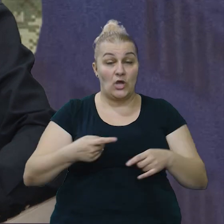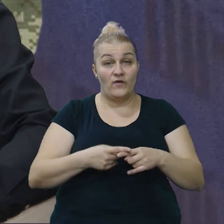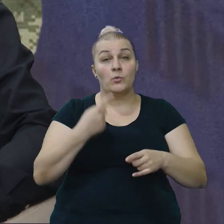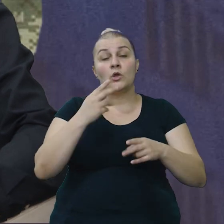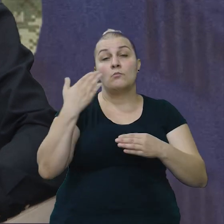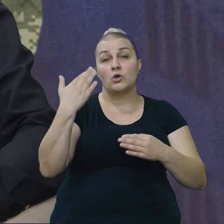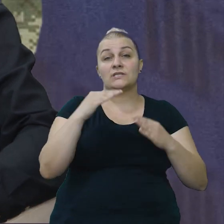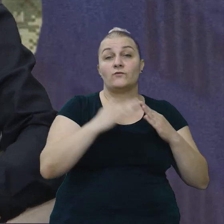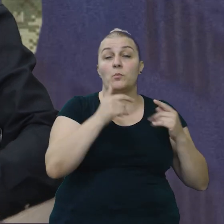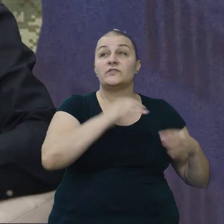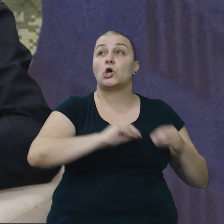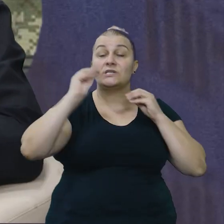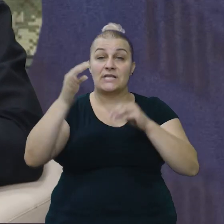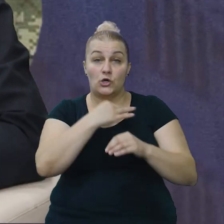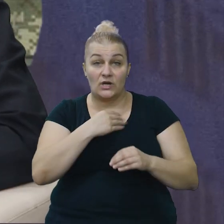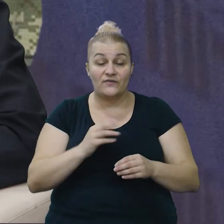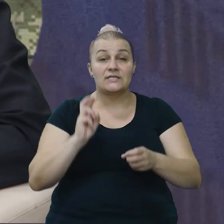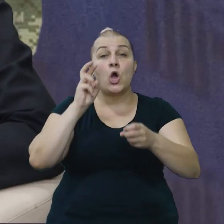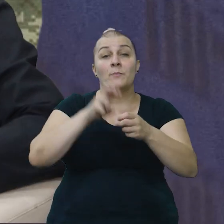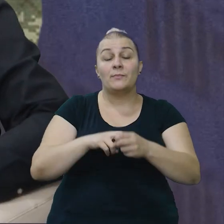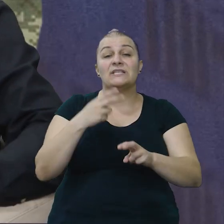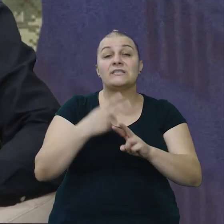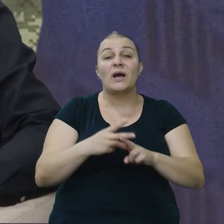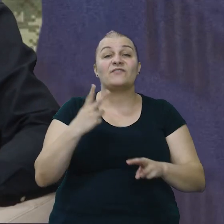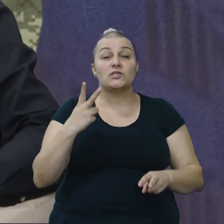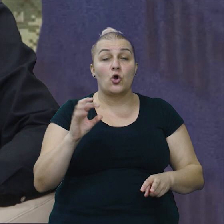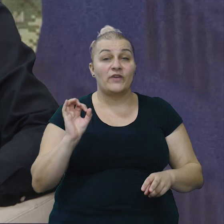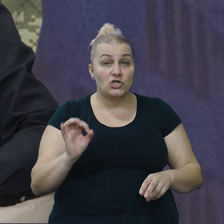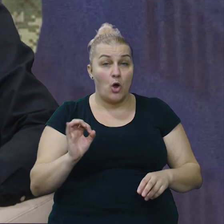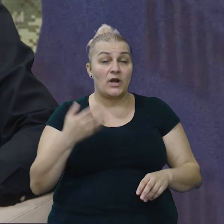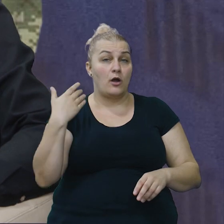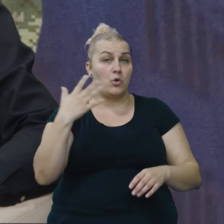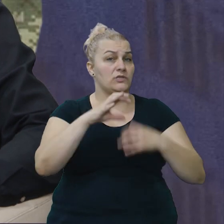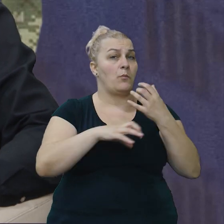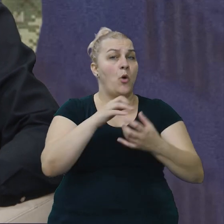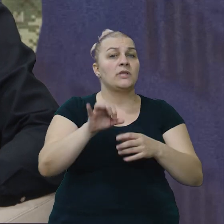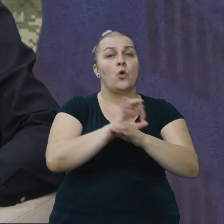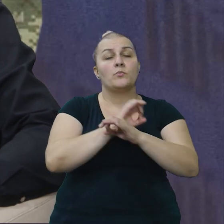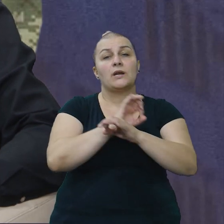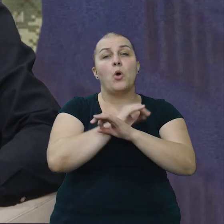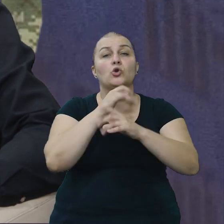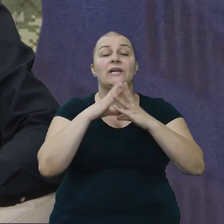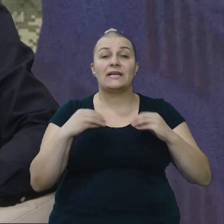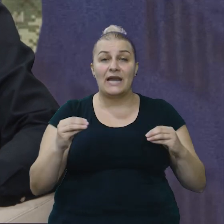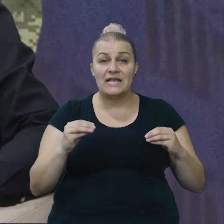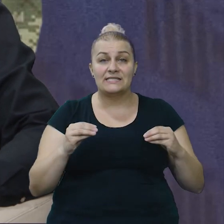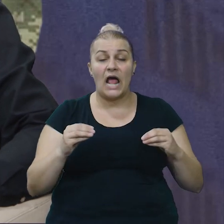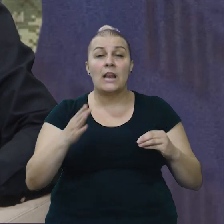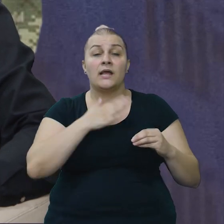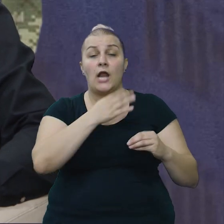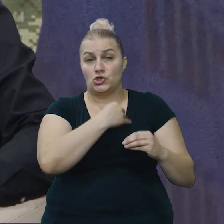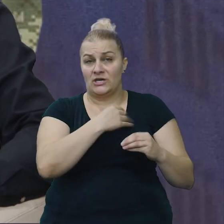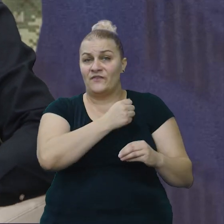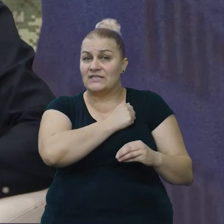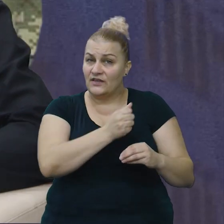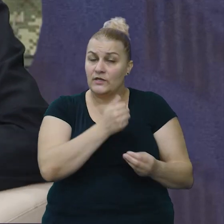i srednje Hrvatskoj, pozdrav pripadnicima Hrvatskog vijeća obrane, pozdrav obiteljima umrnih, pogledovih i nestalih naših